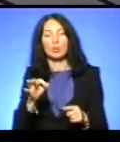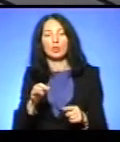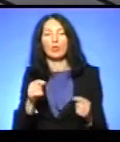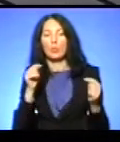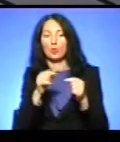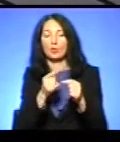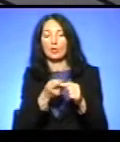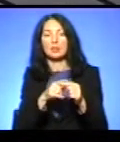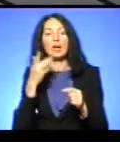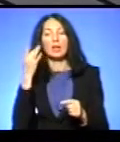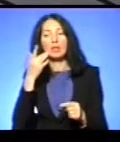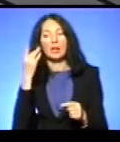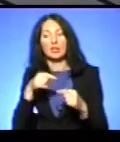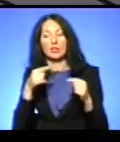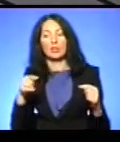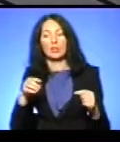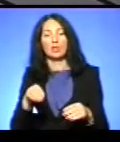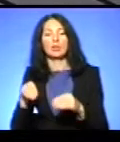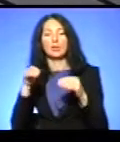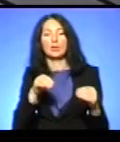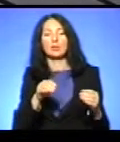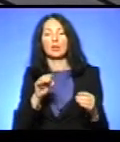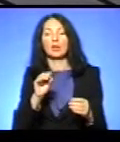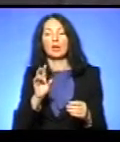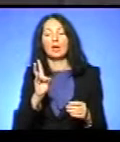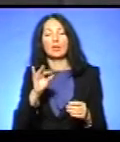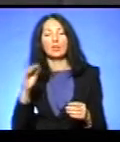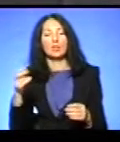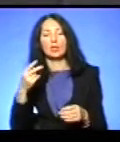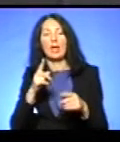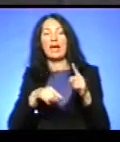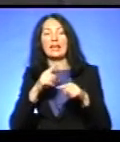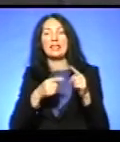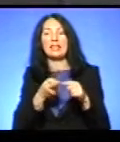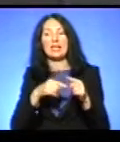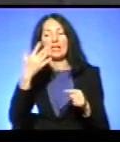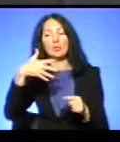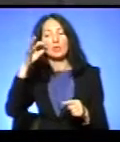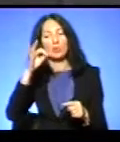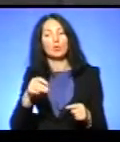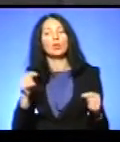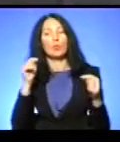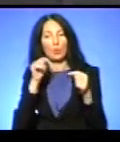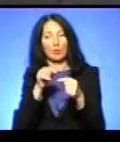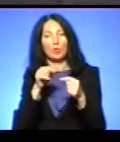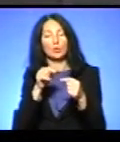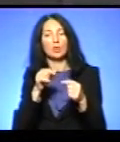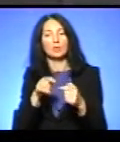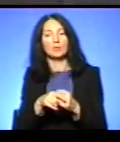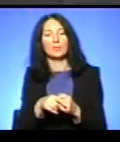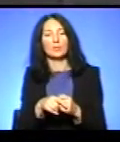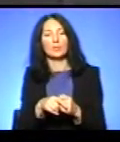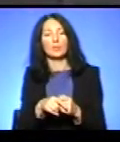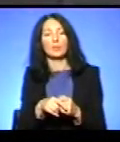вважається дещо легшим видом трансплантації, ніж рідний, який на 50% тільки підходить. Тобто, вони і